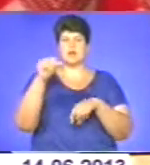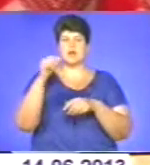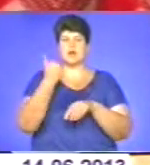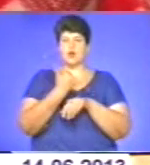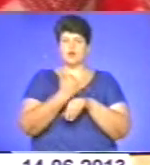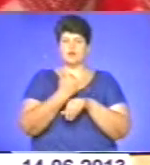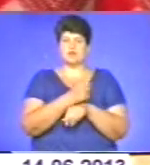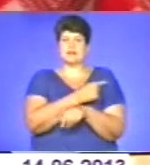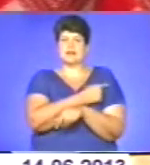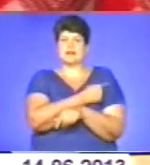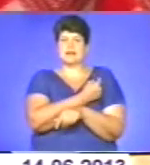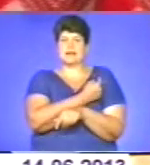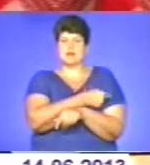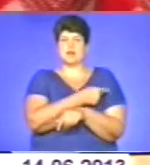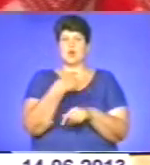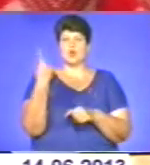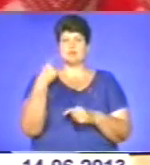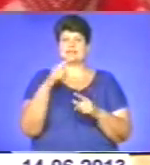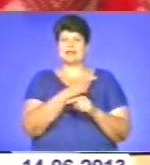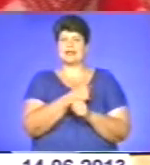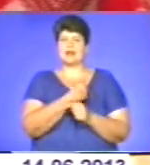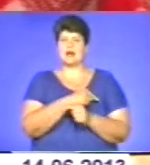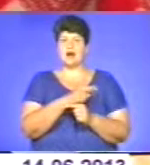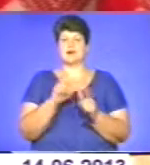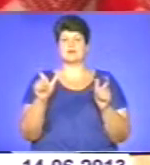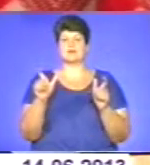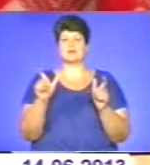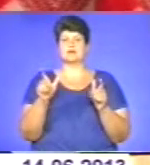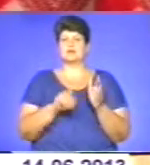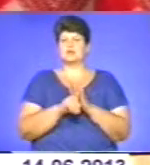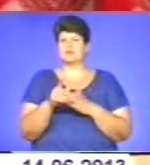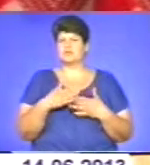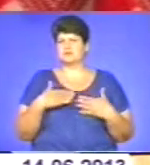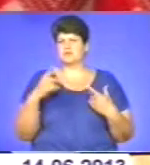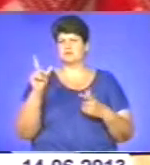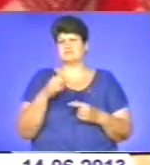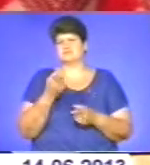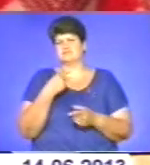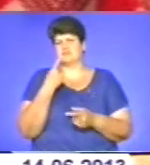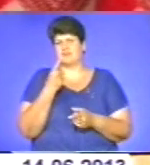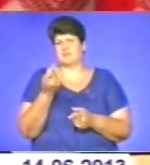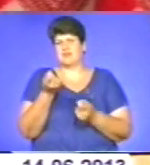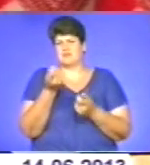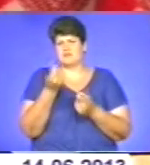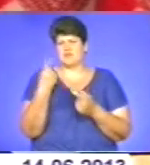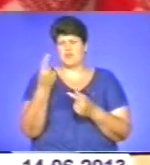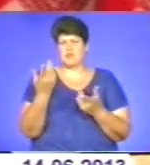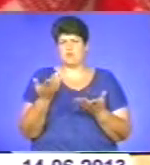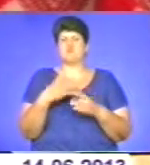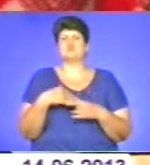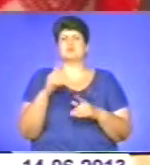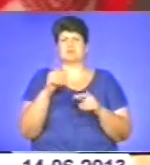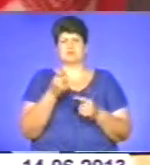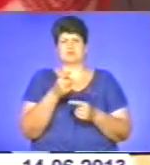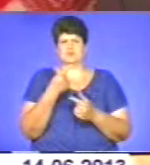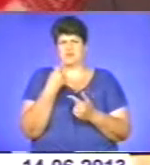обласних лікарей, і ректори, і професори. Початку вони не хотіли їхати, що там якась невеличка область, що ви там не бачили в Тернопільській